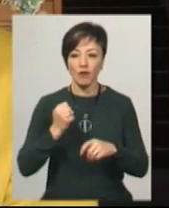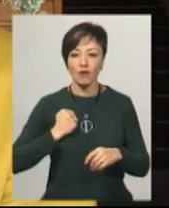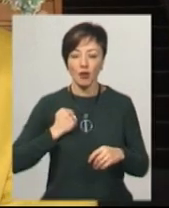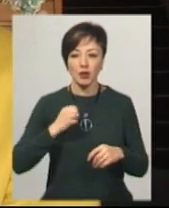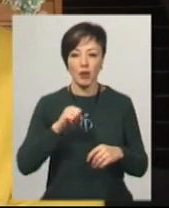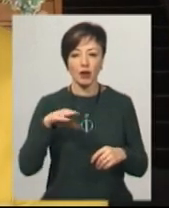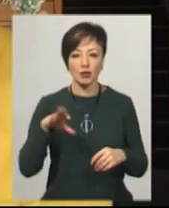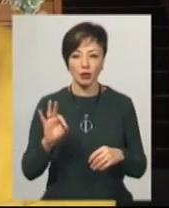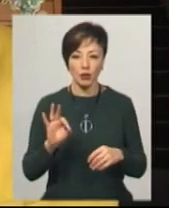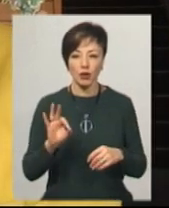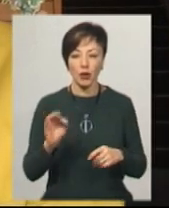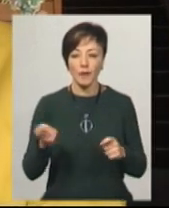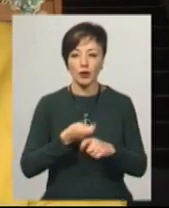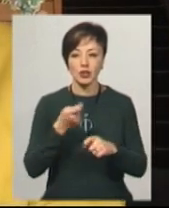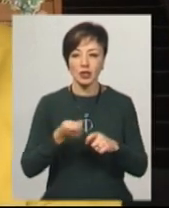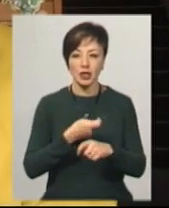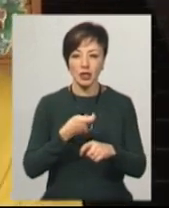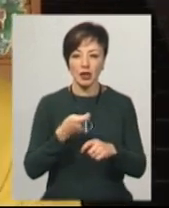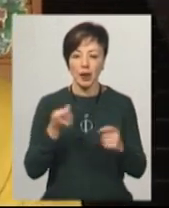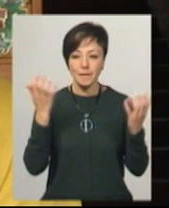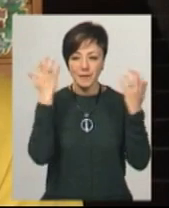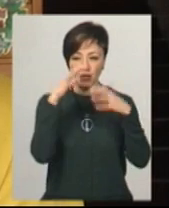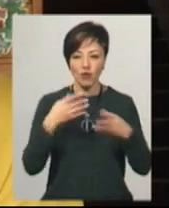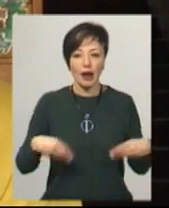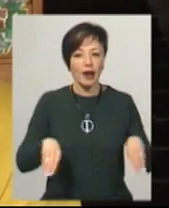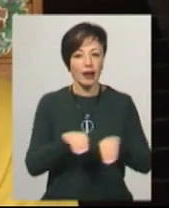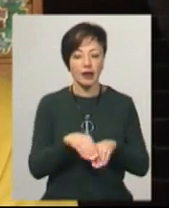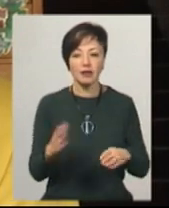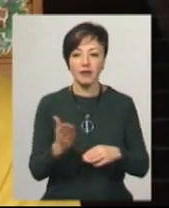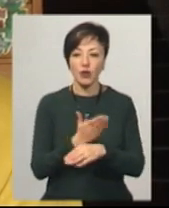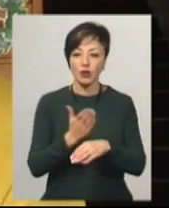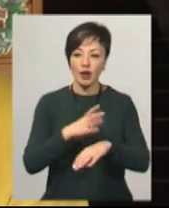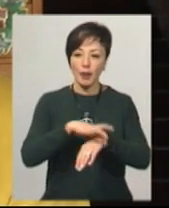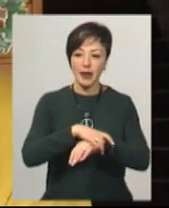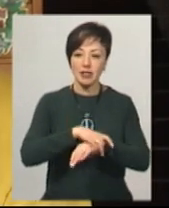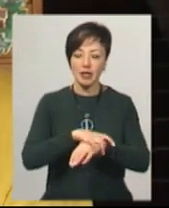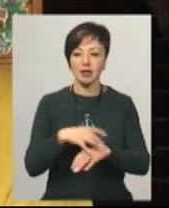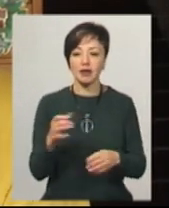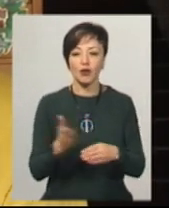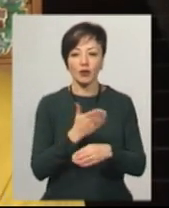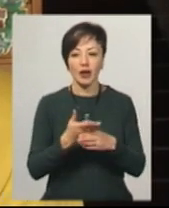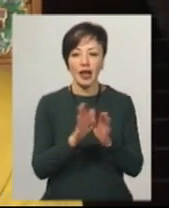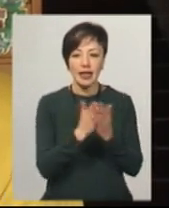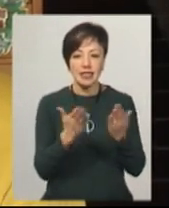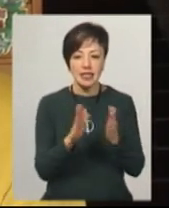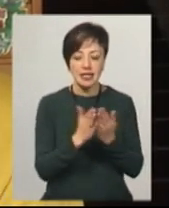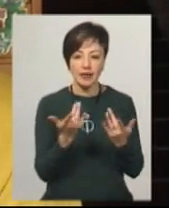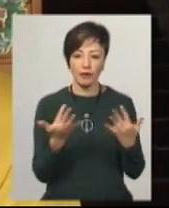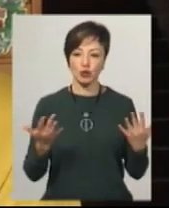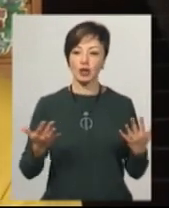АТО, вони пошили власноруч маскувальні халати. Виготовляли браслетики, виготовляли листівочки,